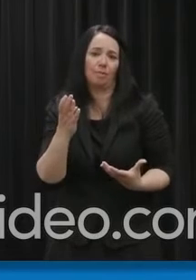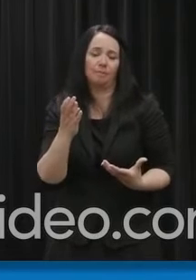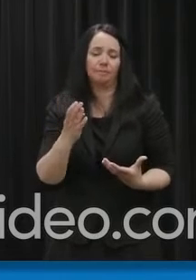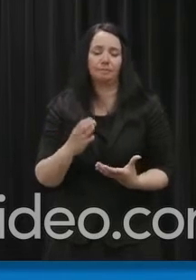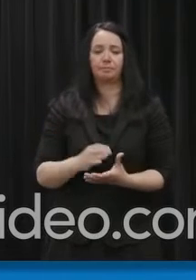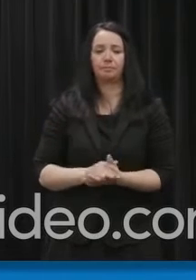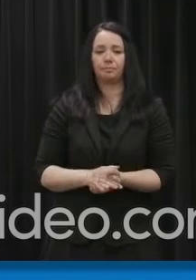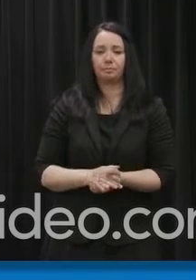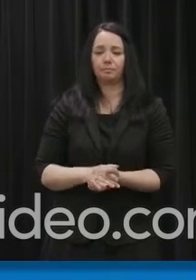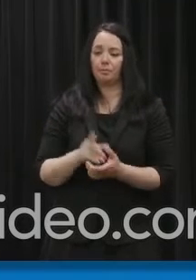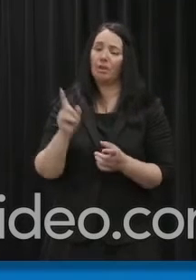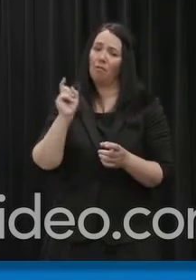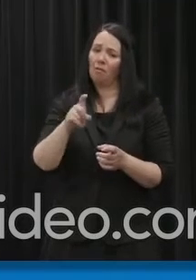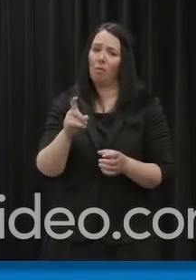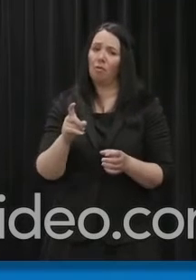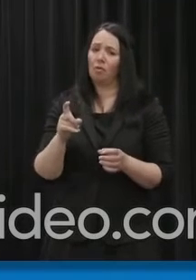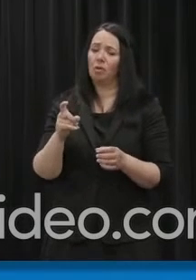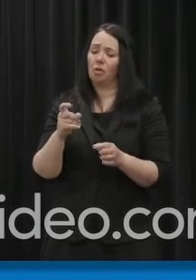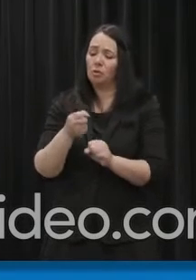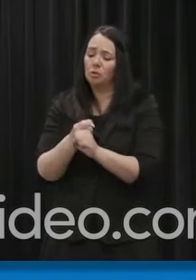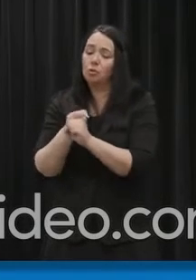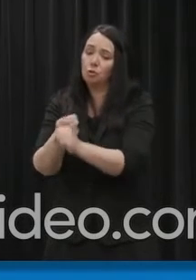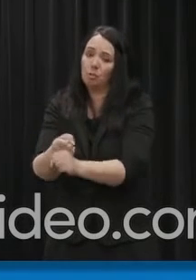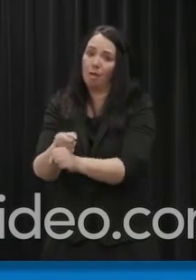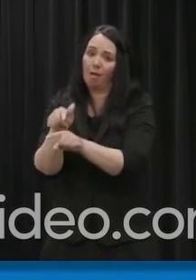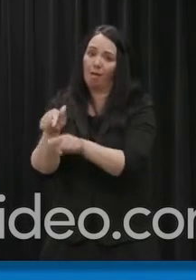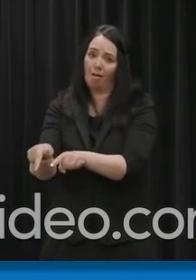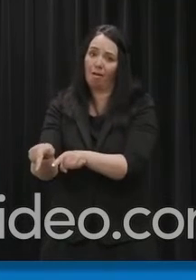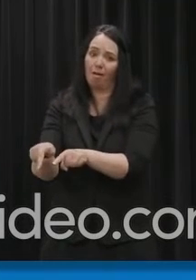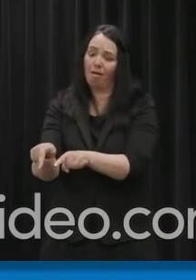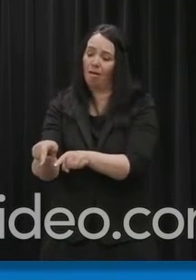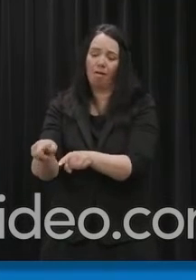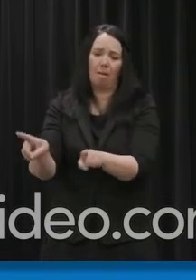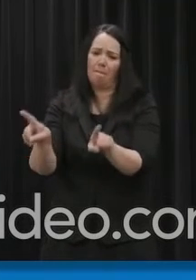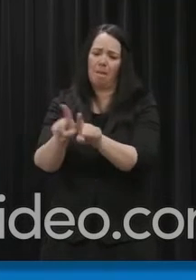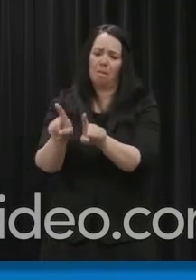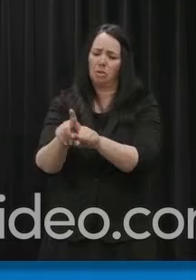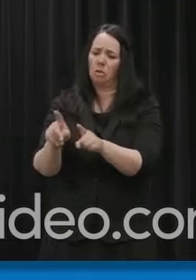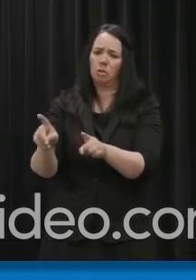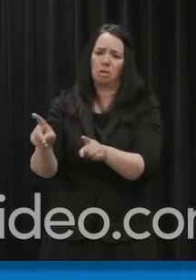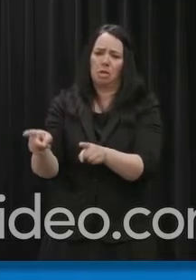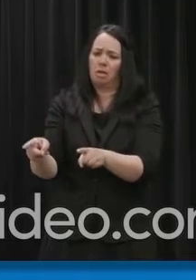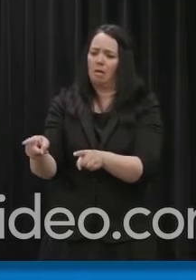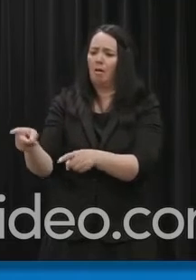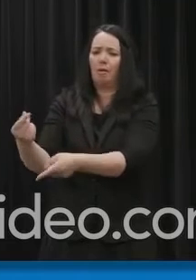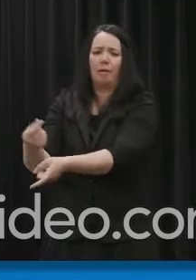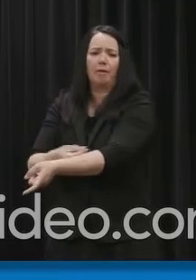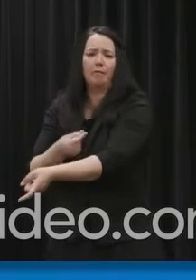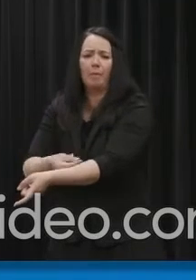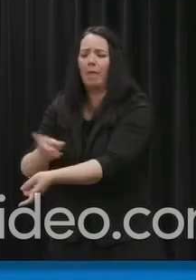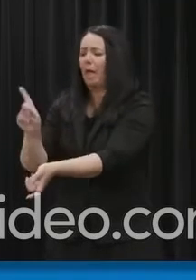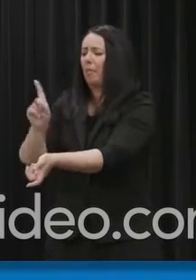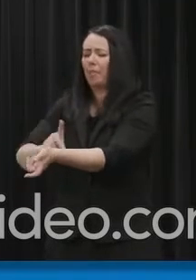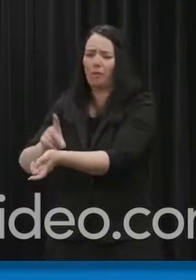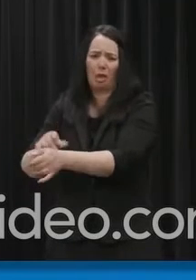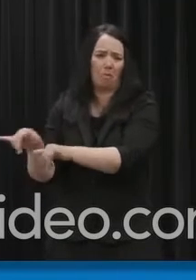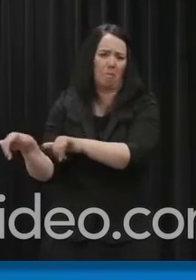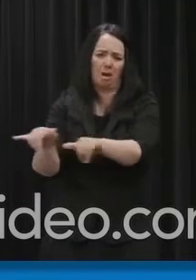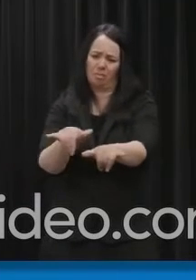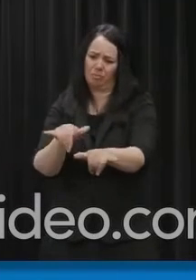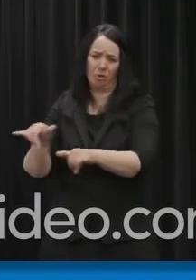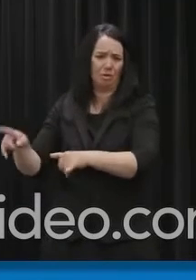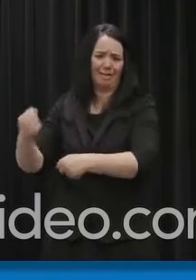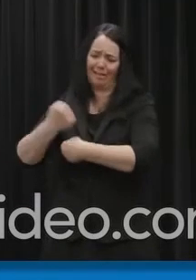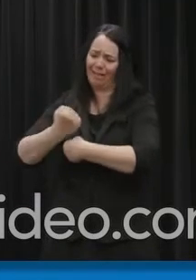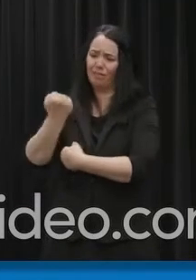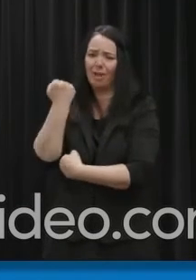courageusement de leurs tâches et méritent nos éloges et notre soutien. Ils effectuent un travail tout aussi héroïque que celui qu'effectuent les